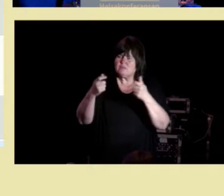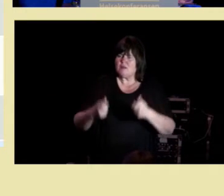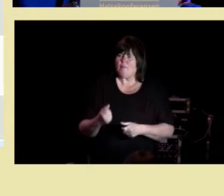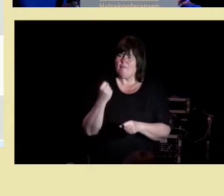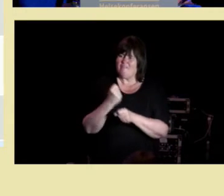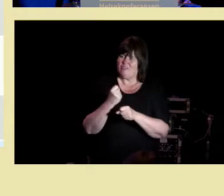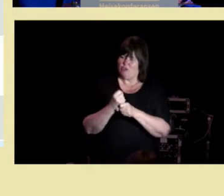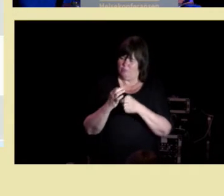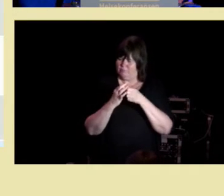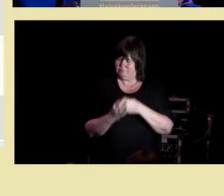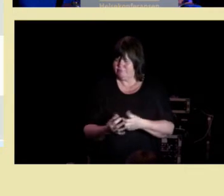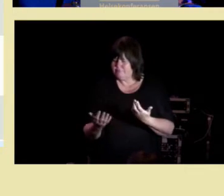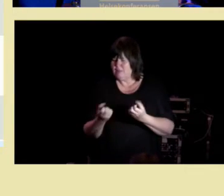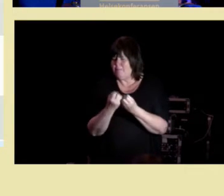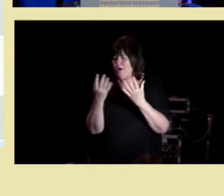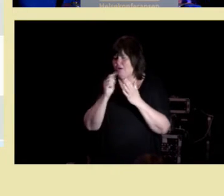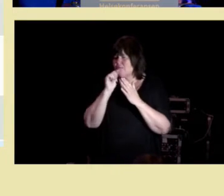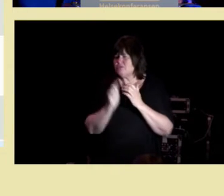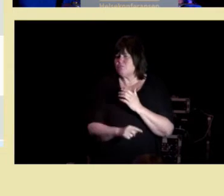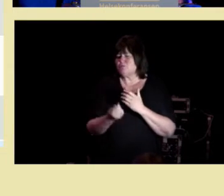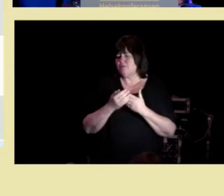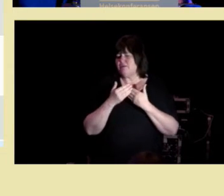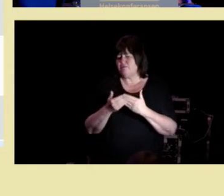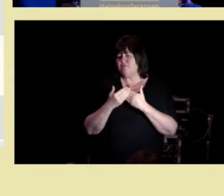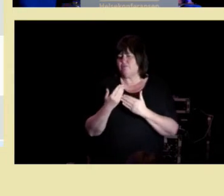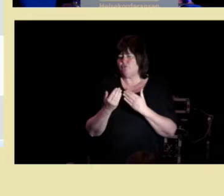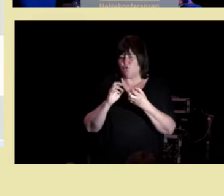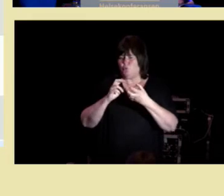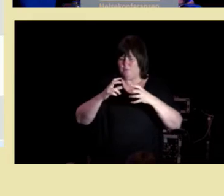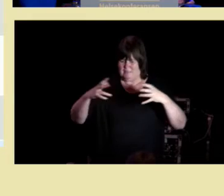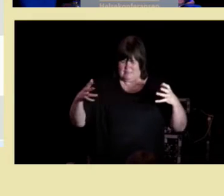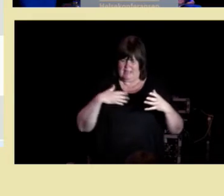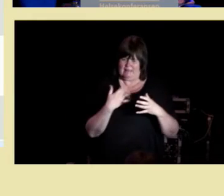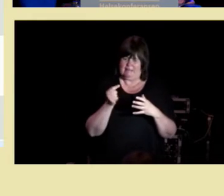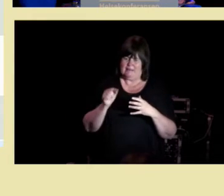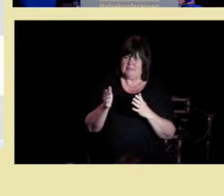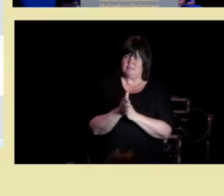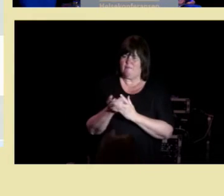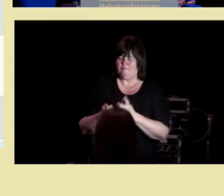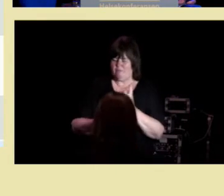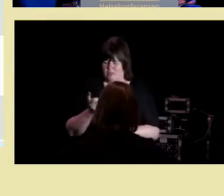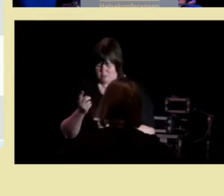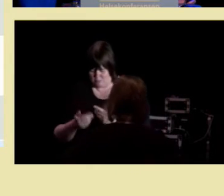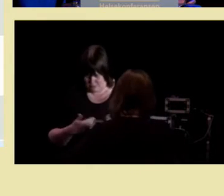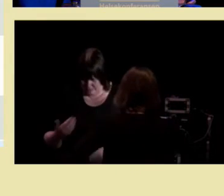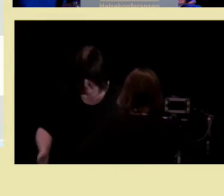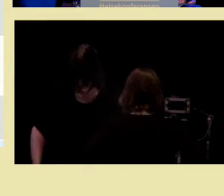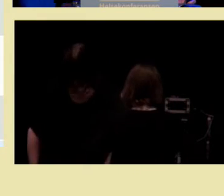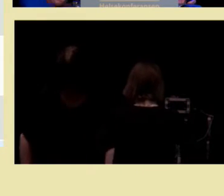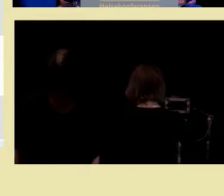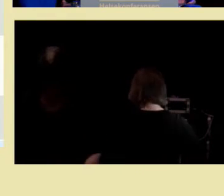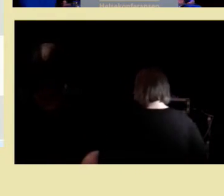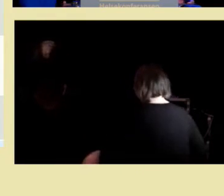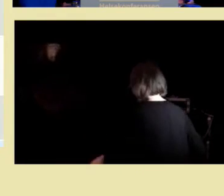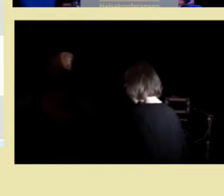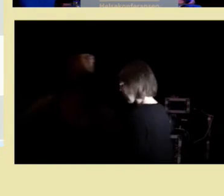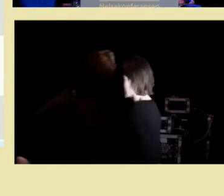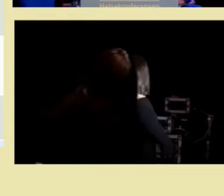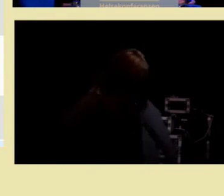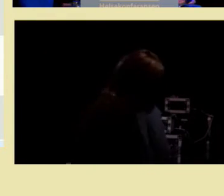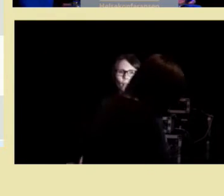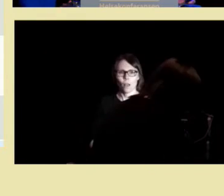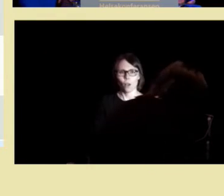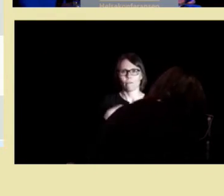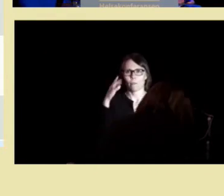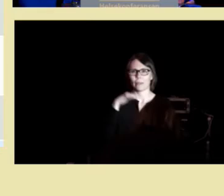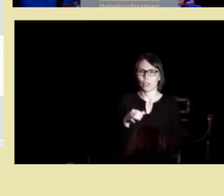mange spørsmål som er relevante for kompleksiteten i samvalgsprosessen vi mener at det er et stort behov for forskning på dette